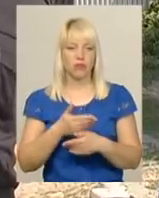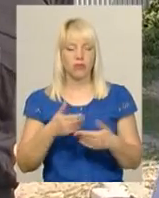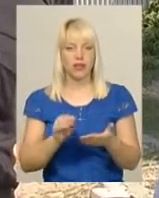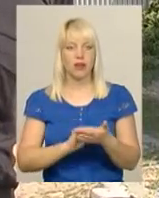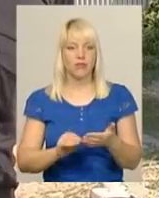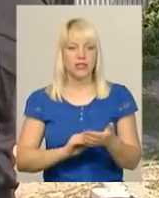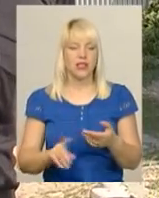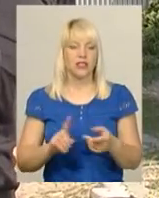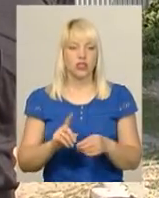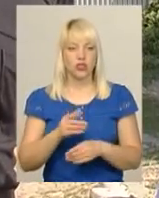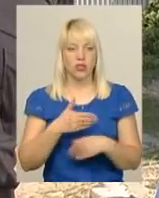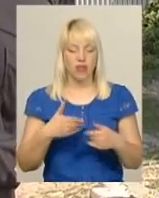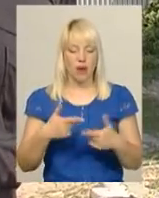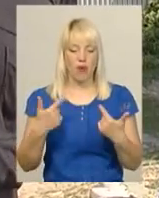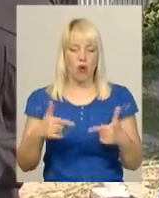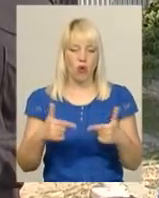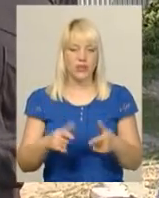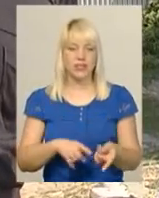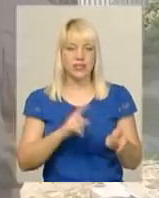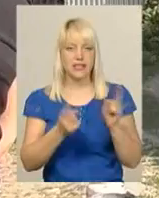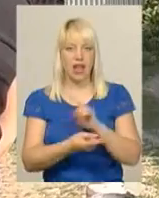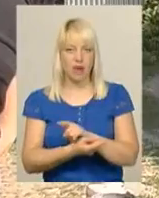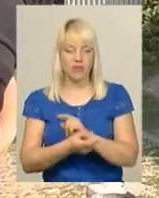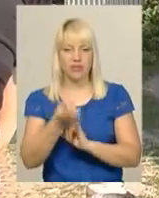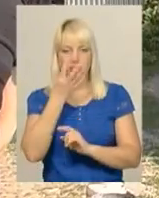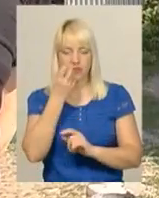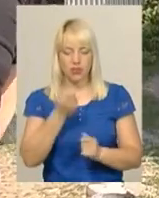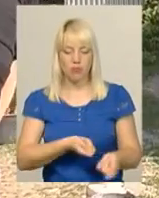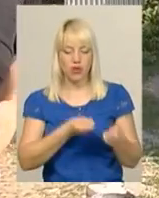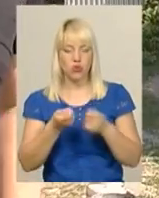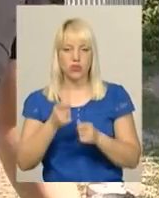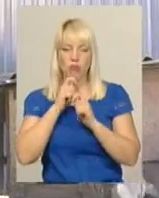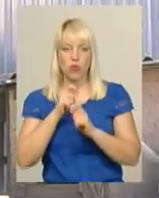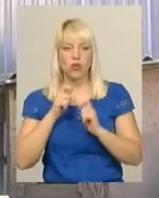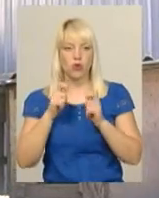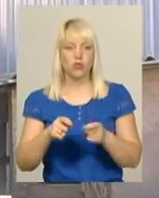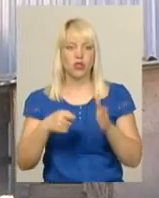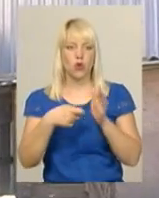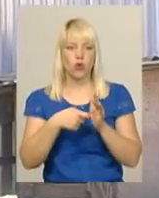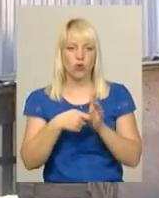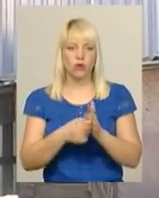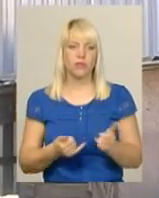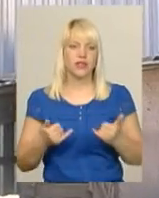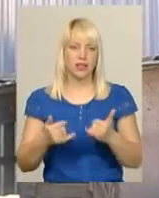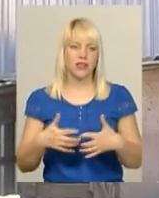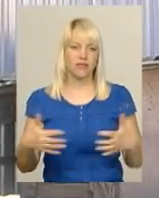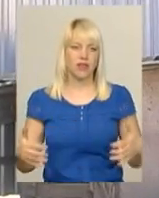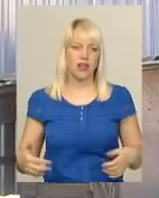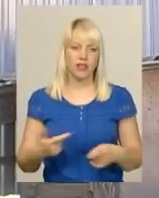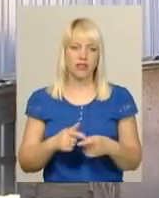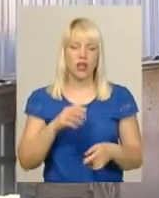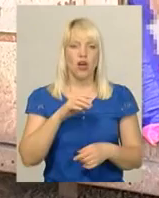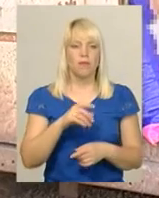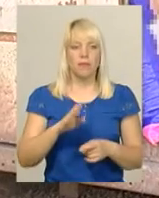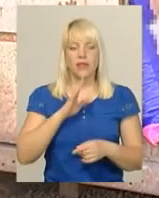щоб нам гості замість квітів приносили подарунки. Корм для тваринок. Олена Цой була свідком на весіллі Томичів. Каже,